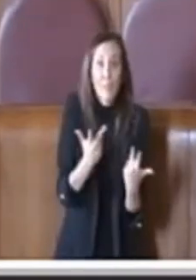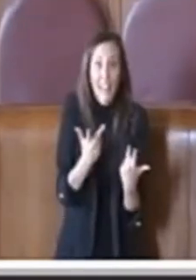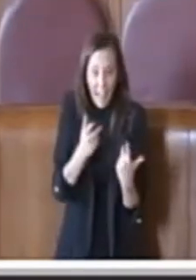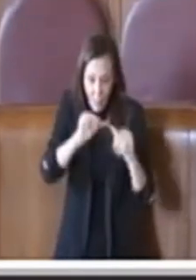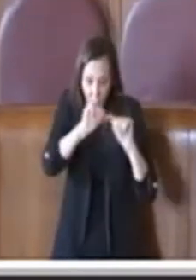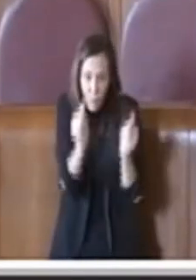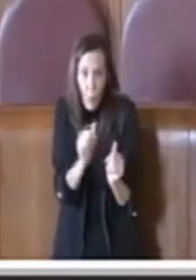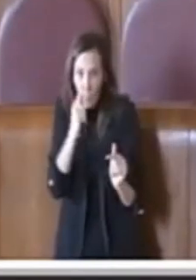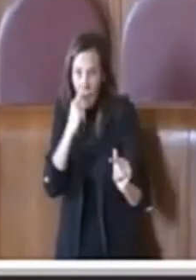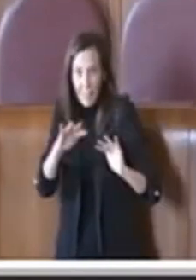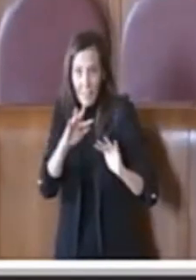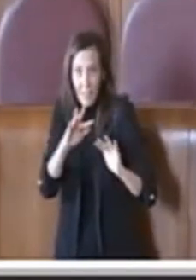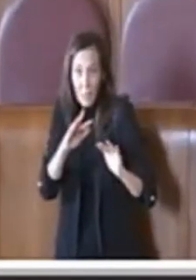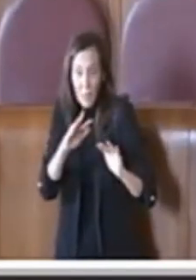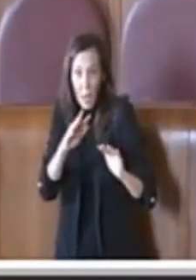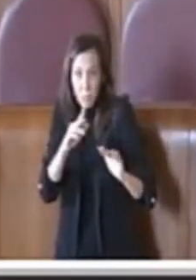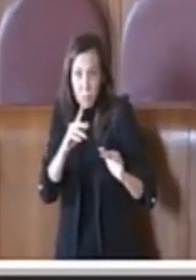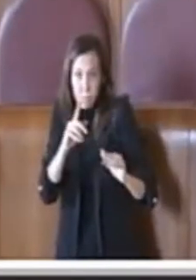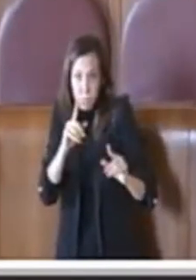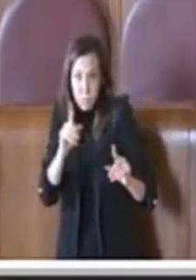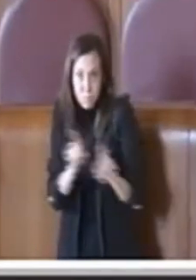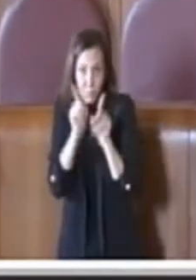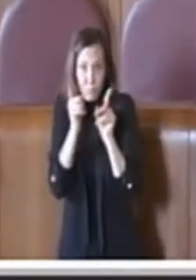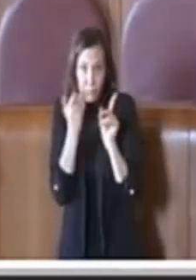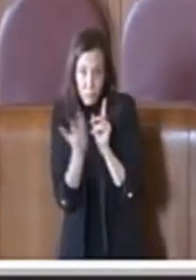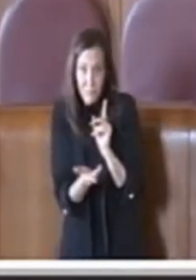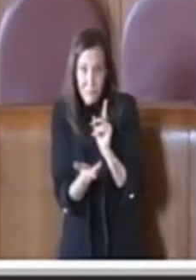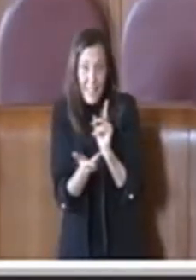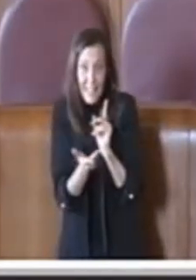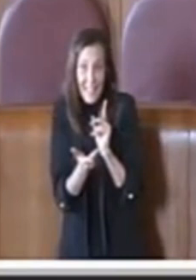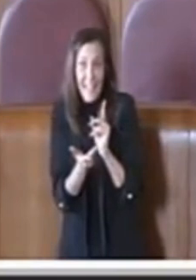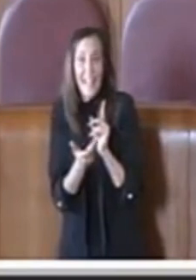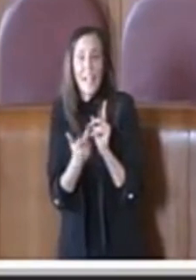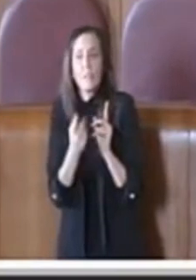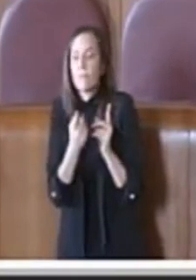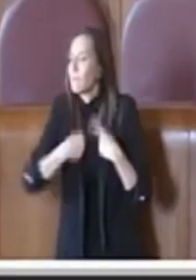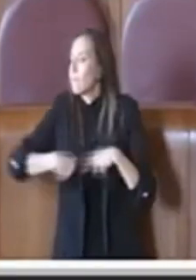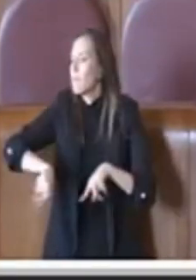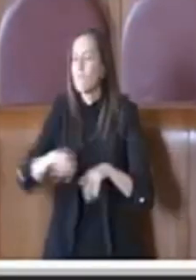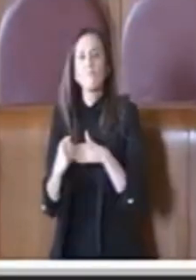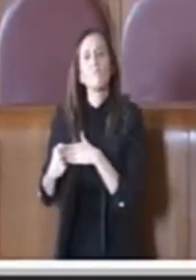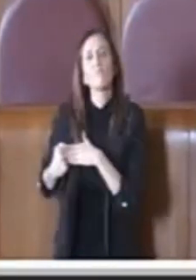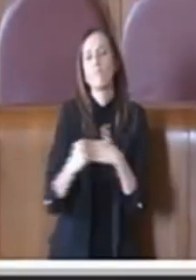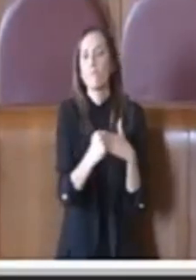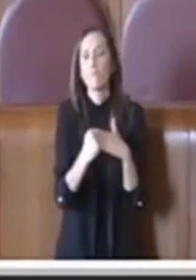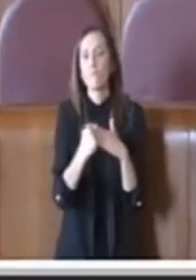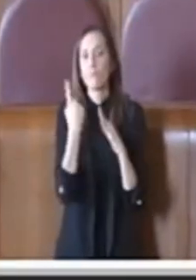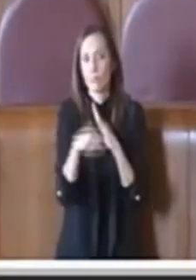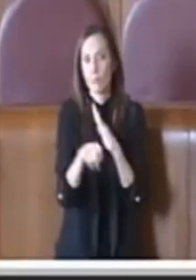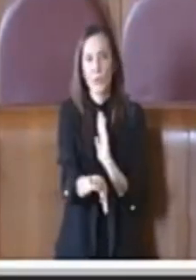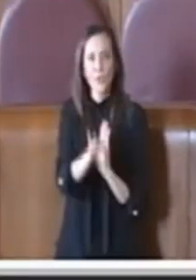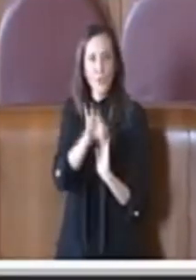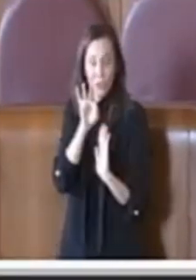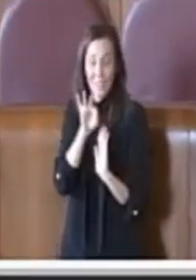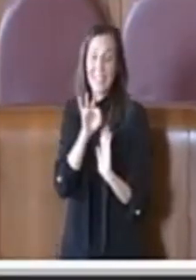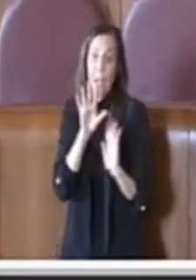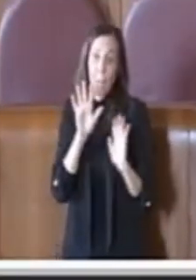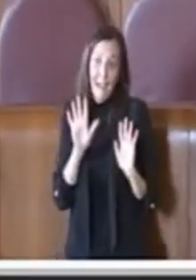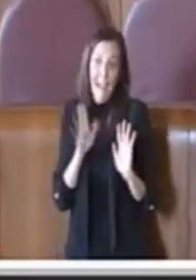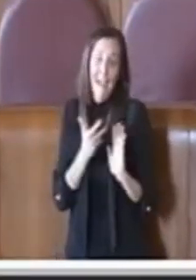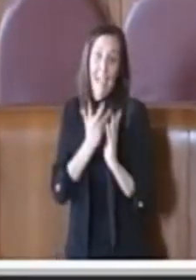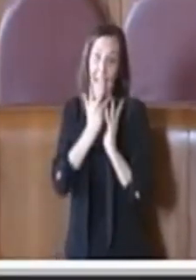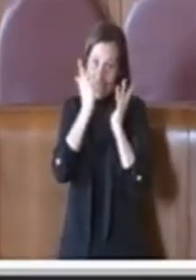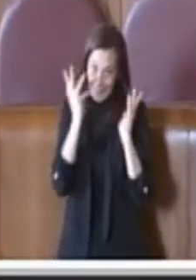c'è un appoggio totale su questo indirizzo, però è chiaro che comunque